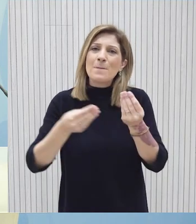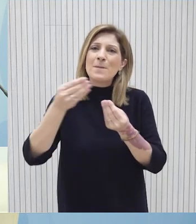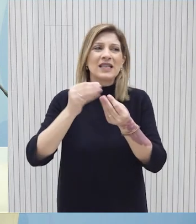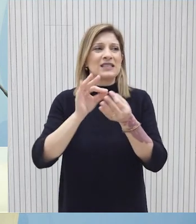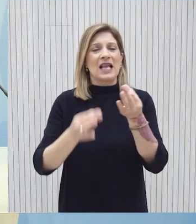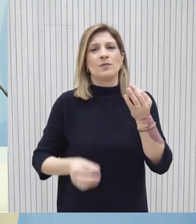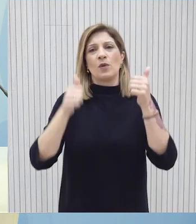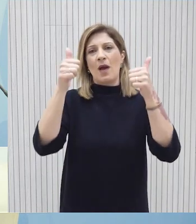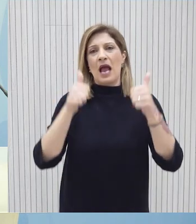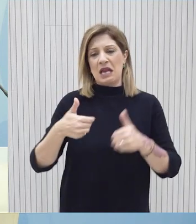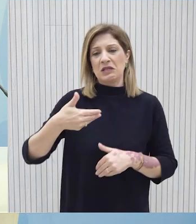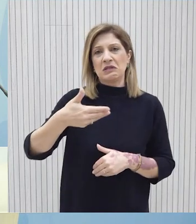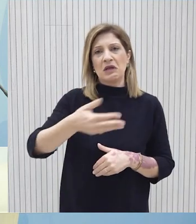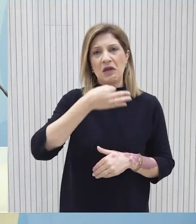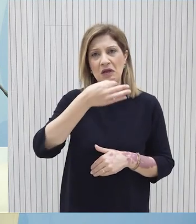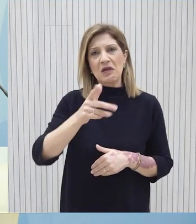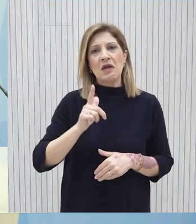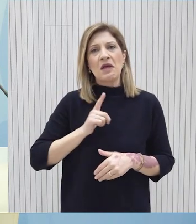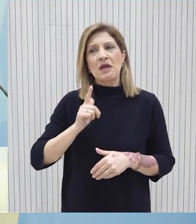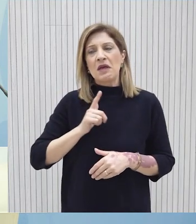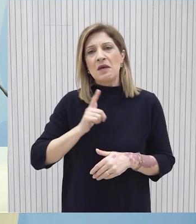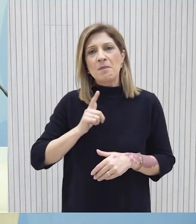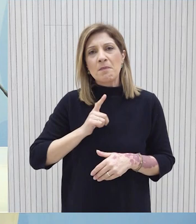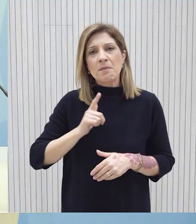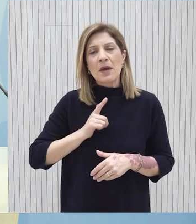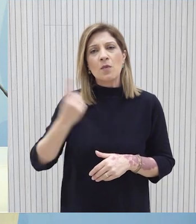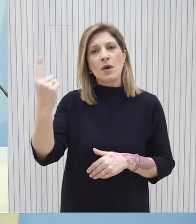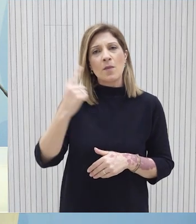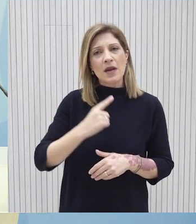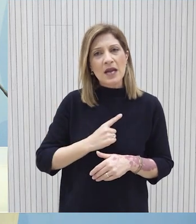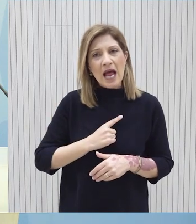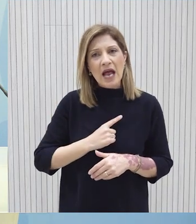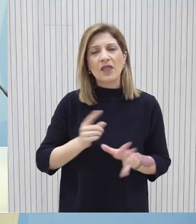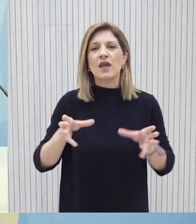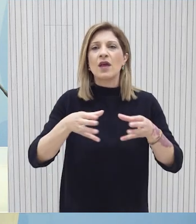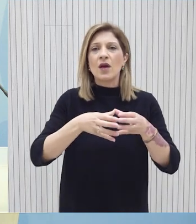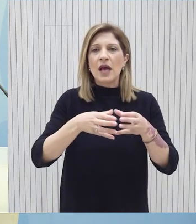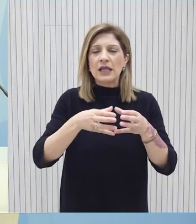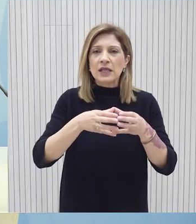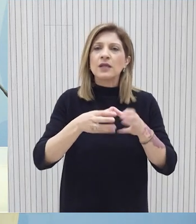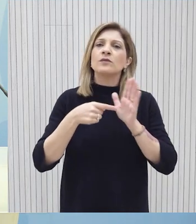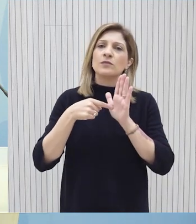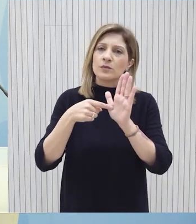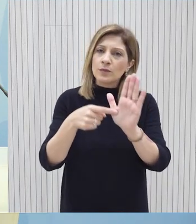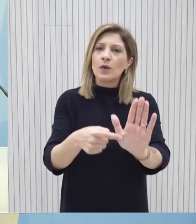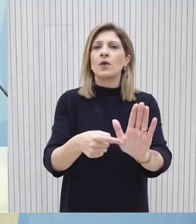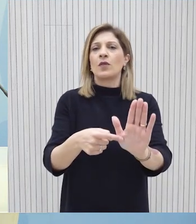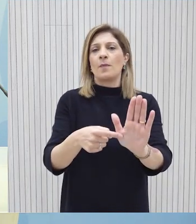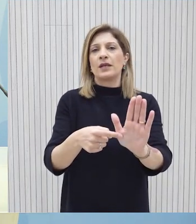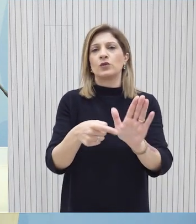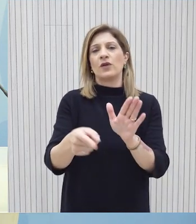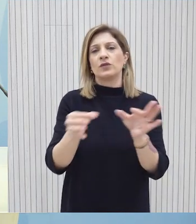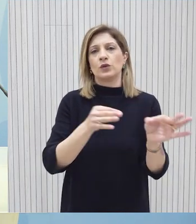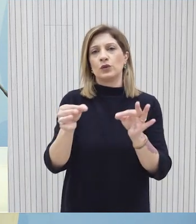ανακοινώσεις το επόμενο διάστημα αναμένεται και η άφηξη της κοινοπραξίας στην Κύπρο που θα παρουσιαστεί συγκεκριμένο ο